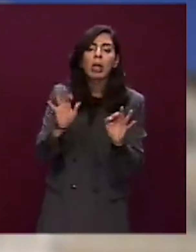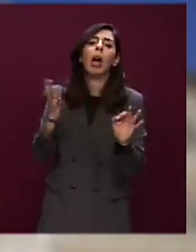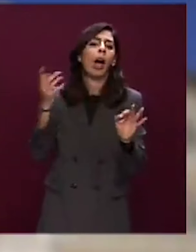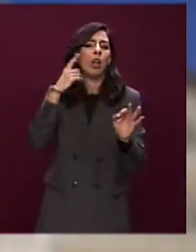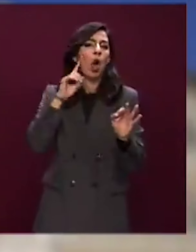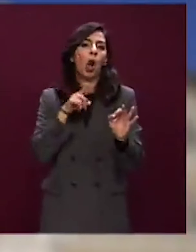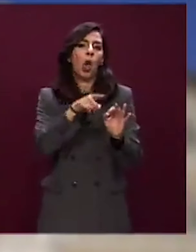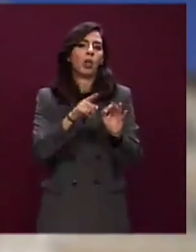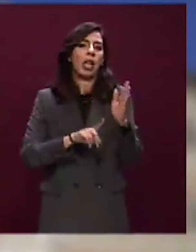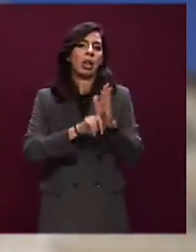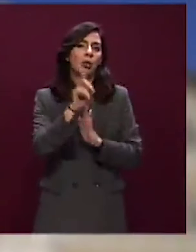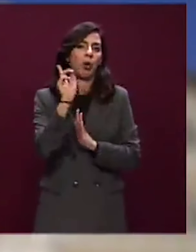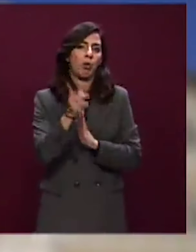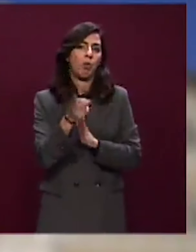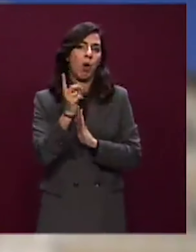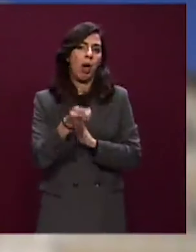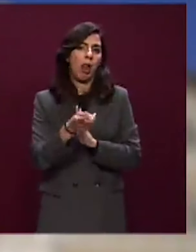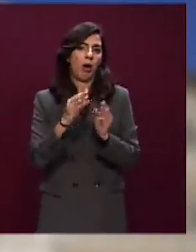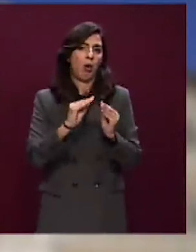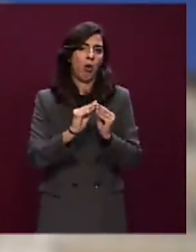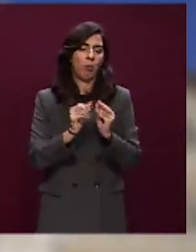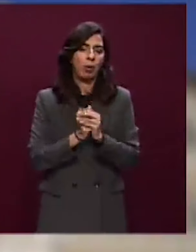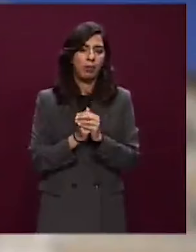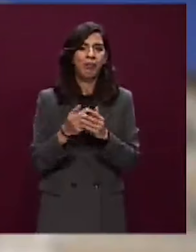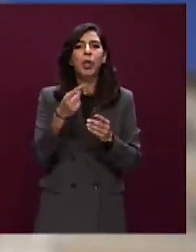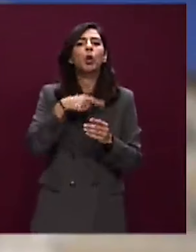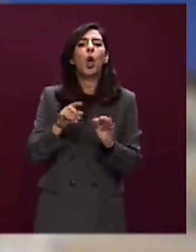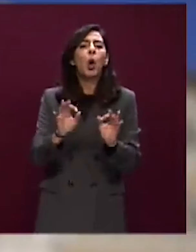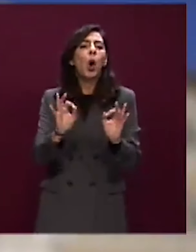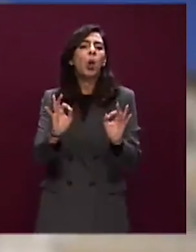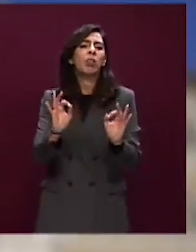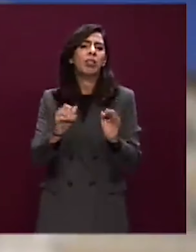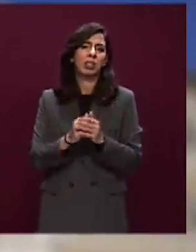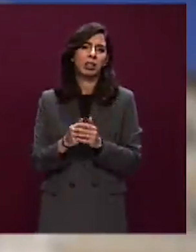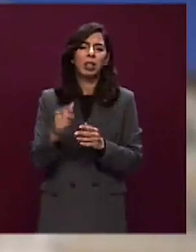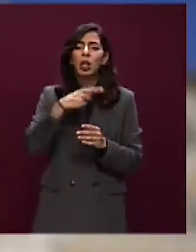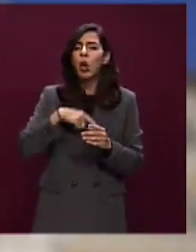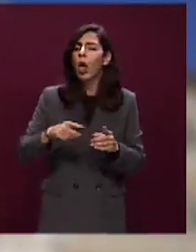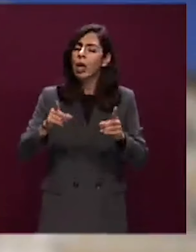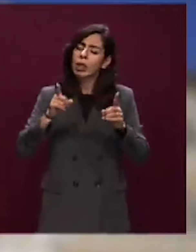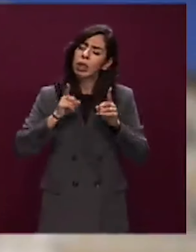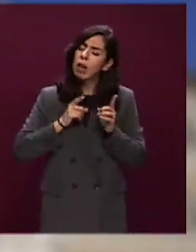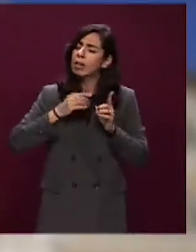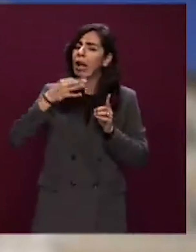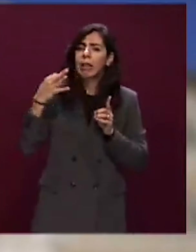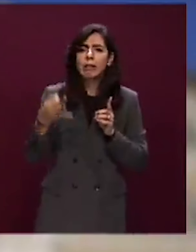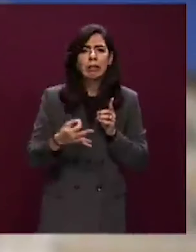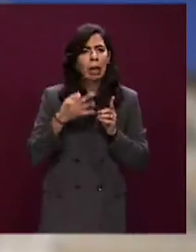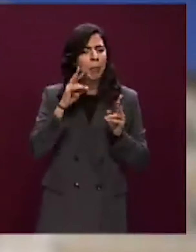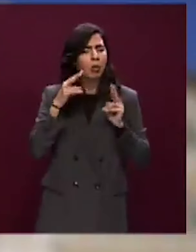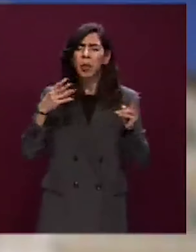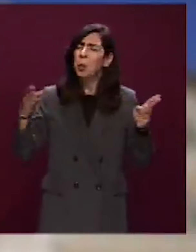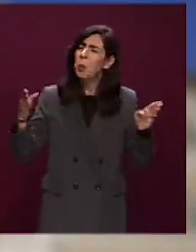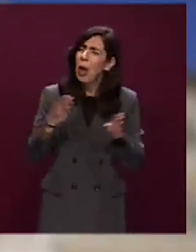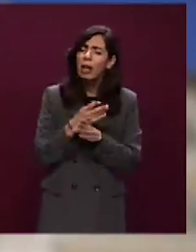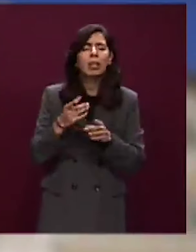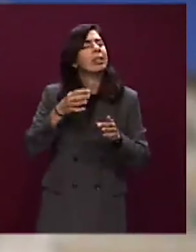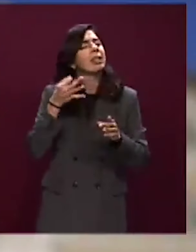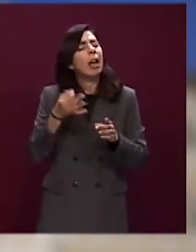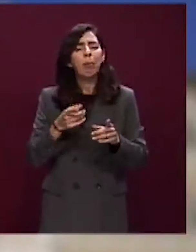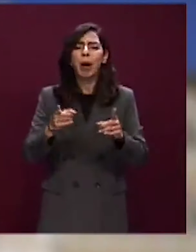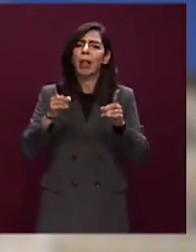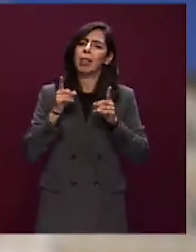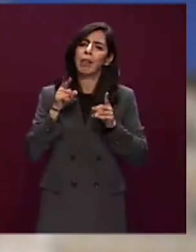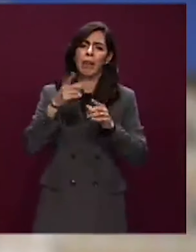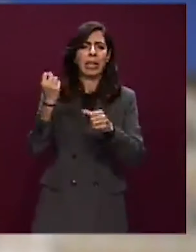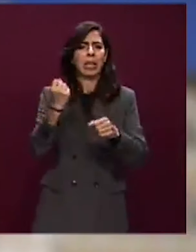questi, siamo quelli che difendono sempre e da tutti i punti di vista le istituzioni. Noi